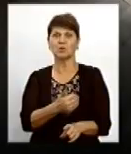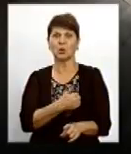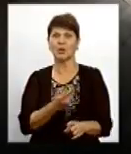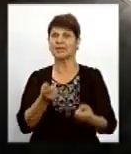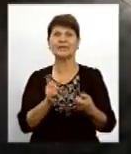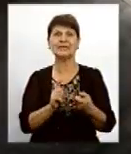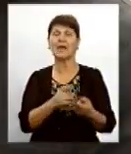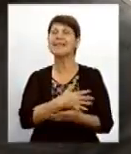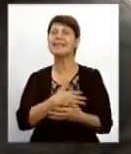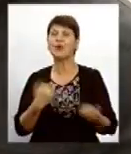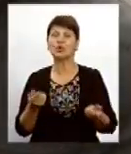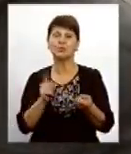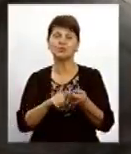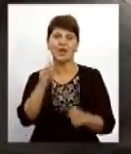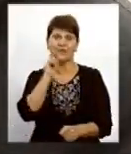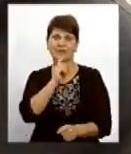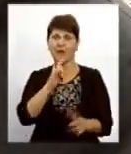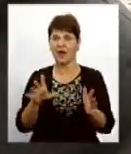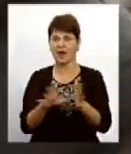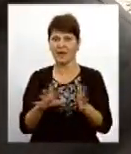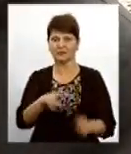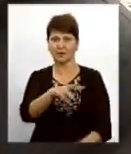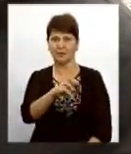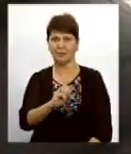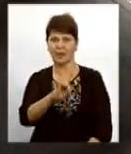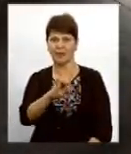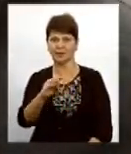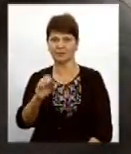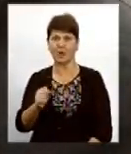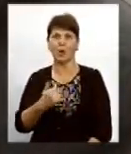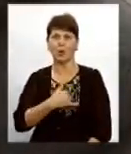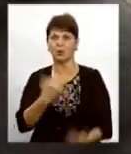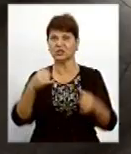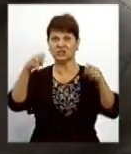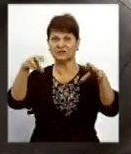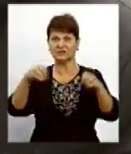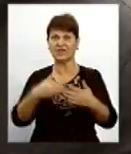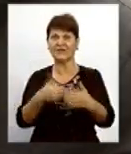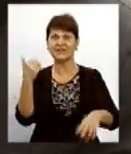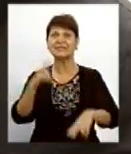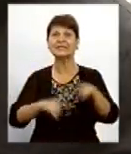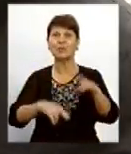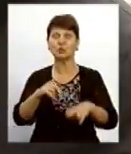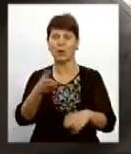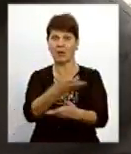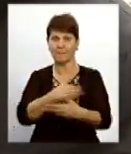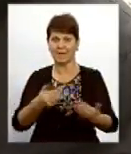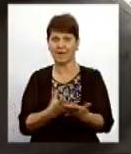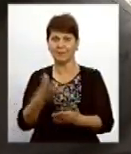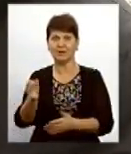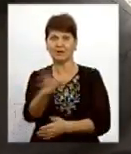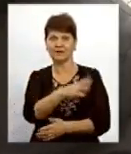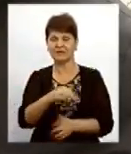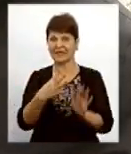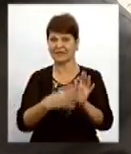підключати до вінницької електромережі. Тобто в нас зараз світло від забудовника і ми платимо, всі люди